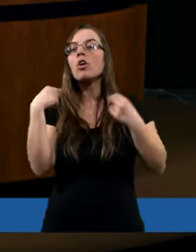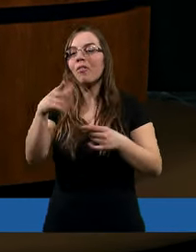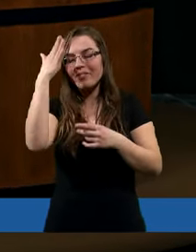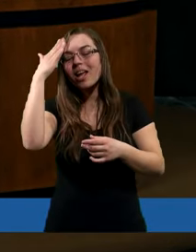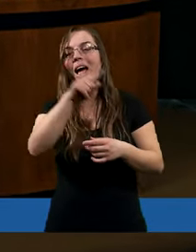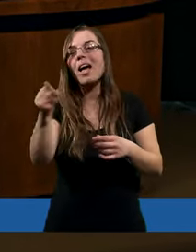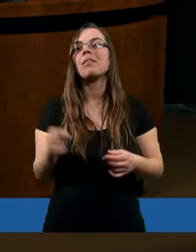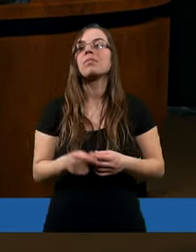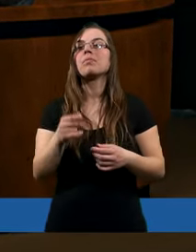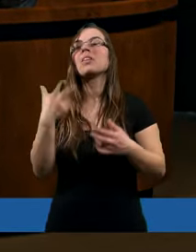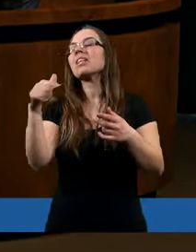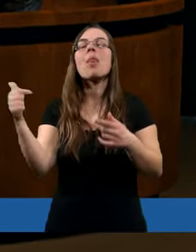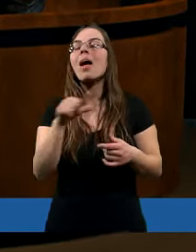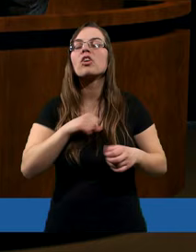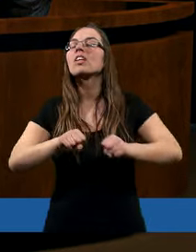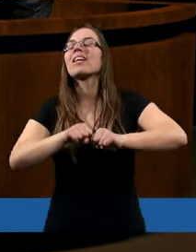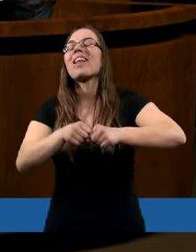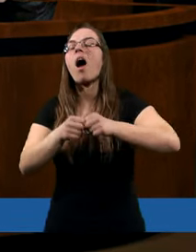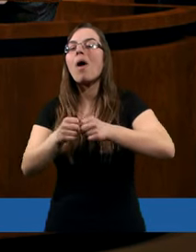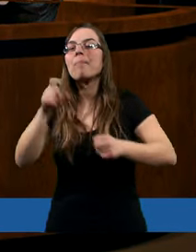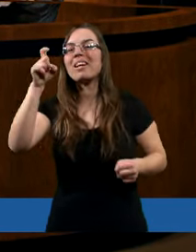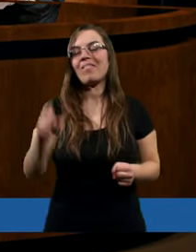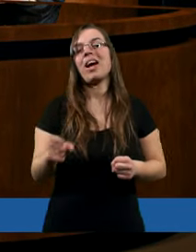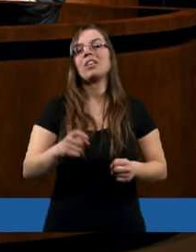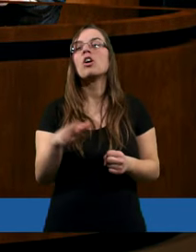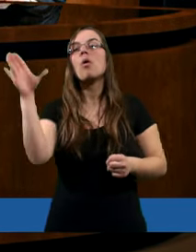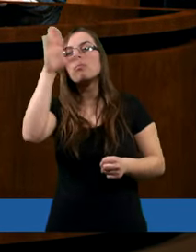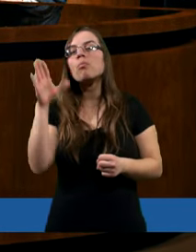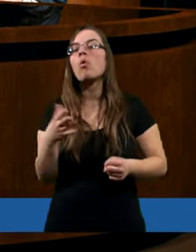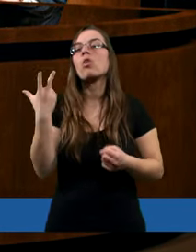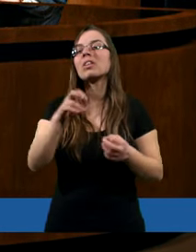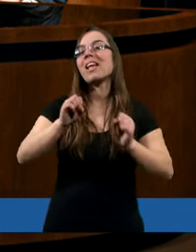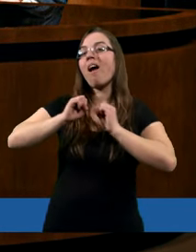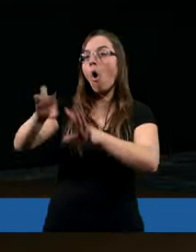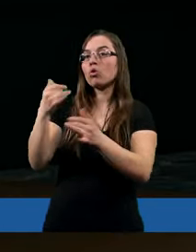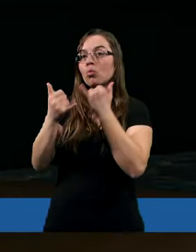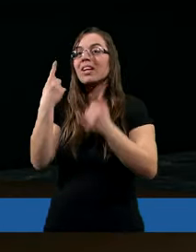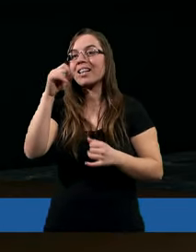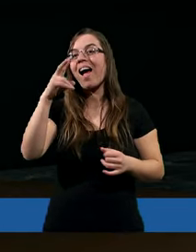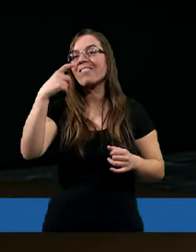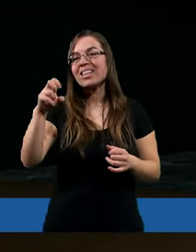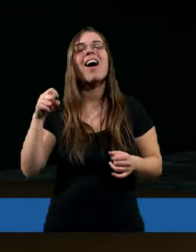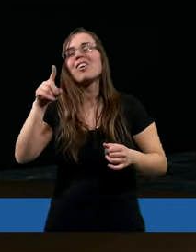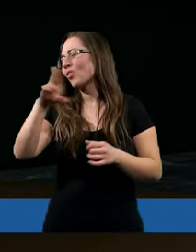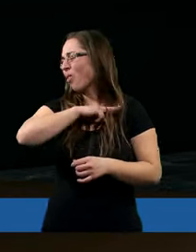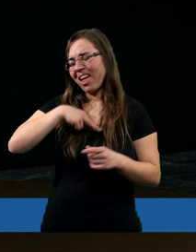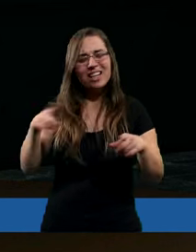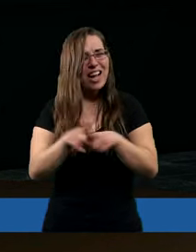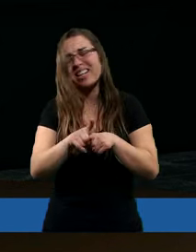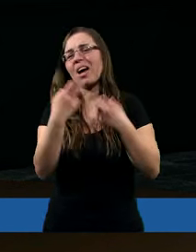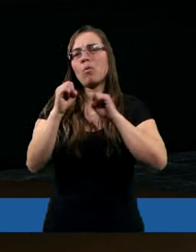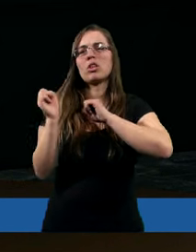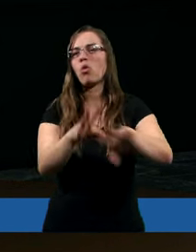Także nie należy się załamywać. Jak Bóg nie odrzucił Dawida, to nas też nie odrzuci.